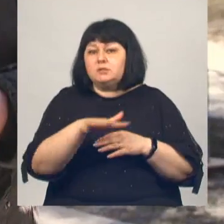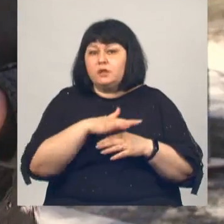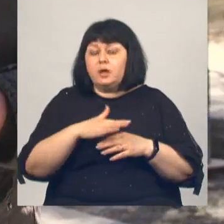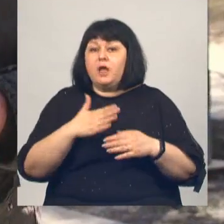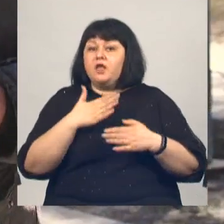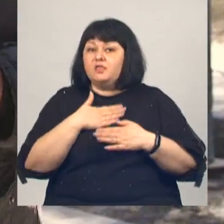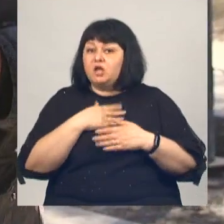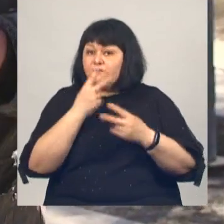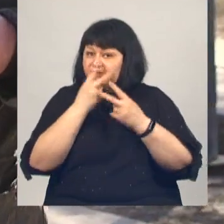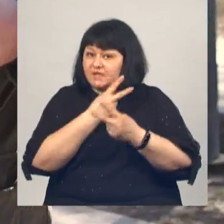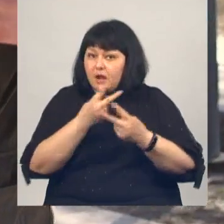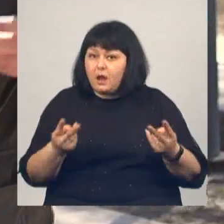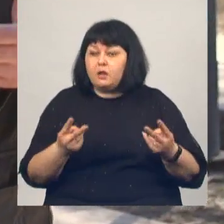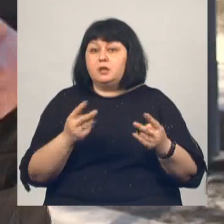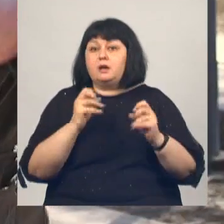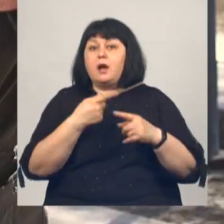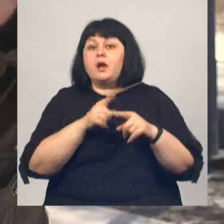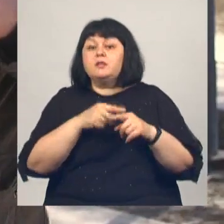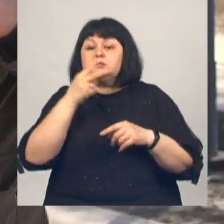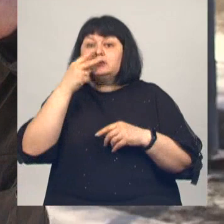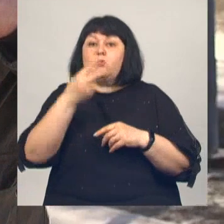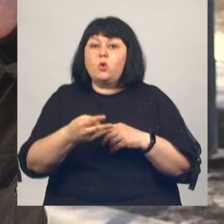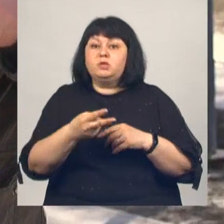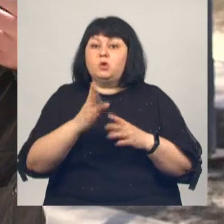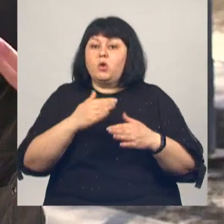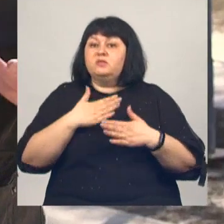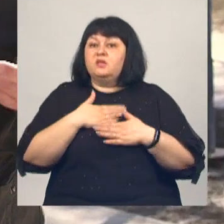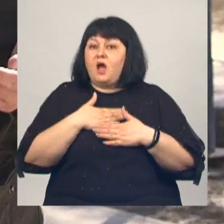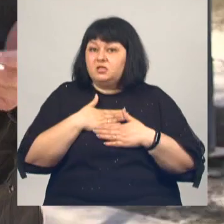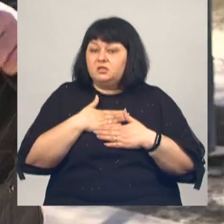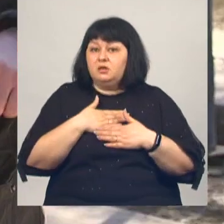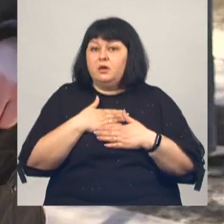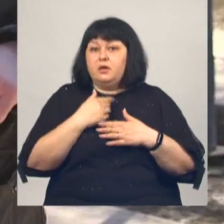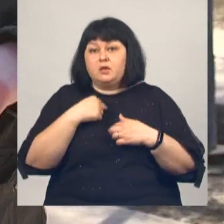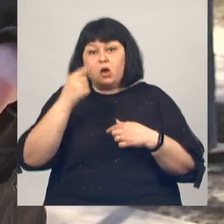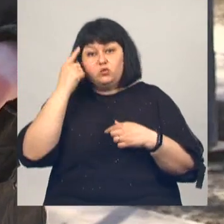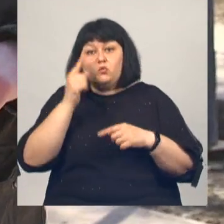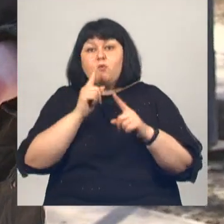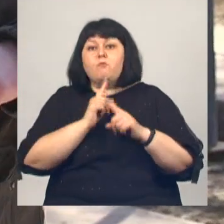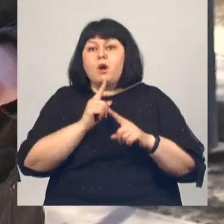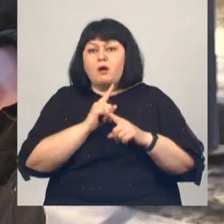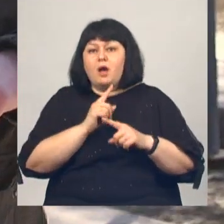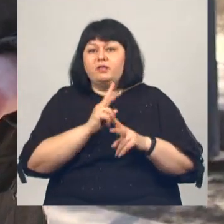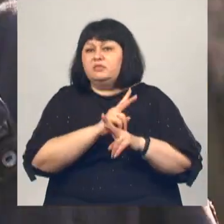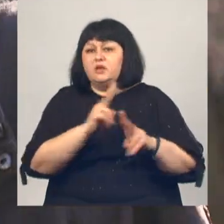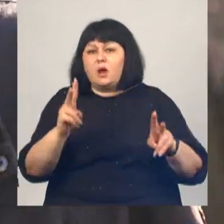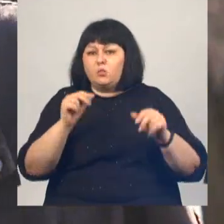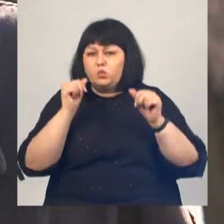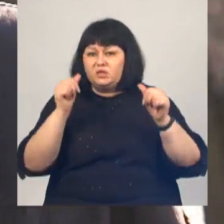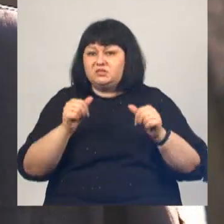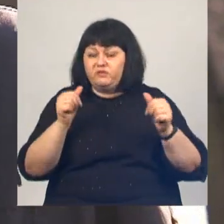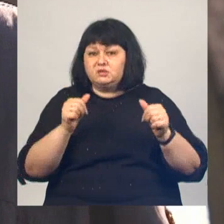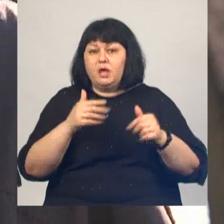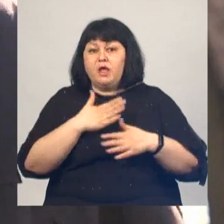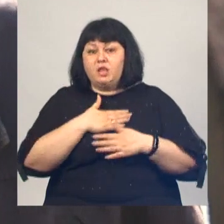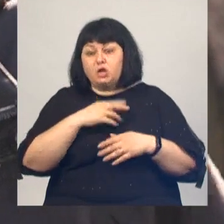Вот наш взгляд, как это смотрится от нас, я думаю, что пока никому известно. Наши